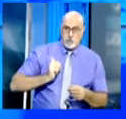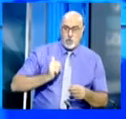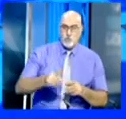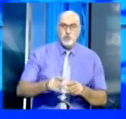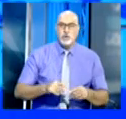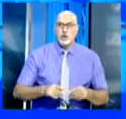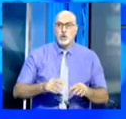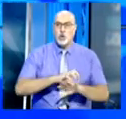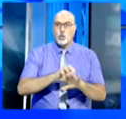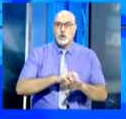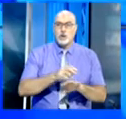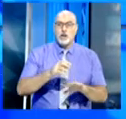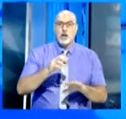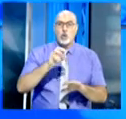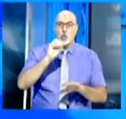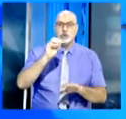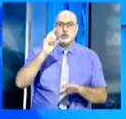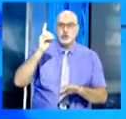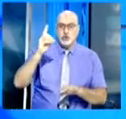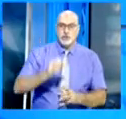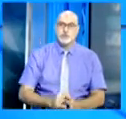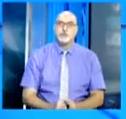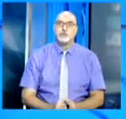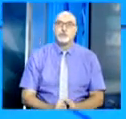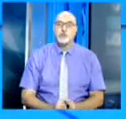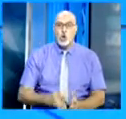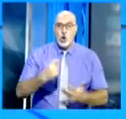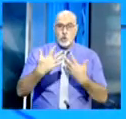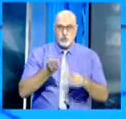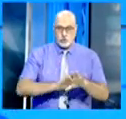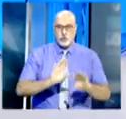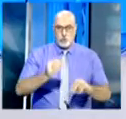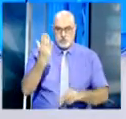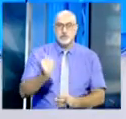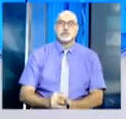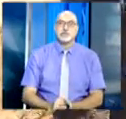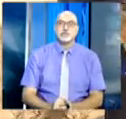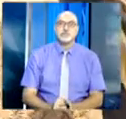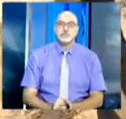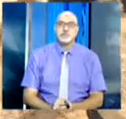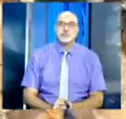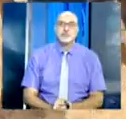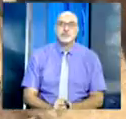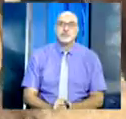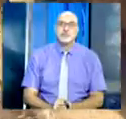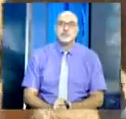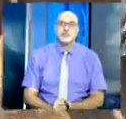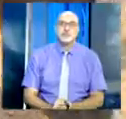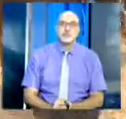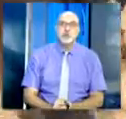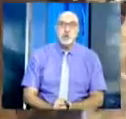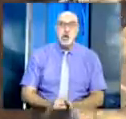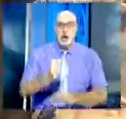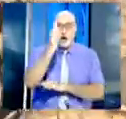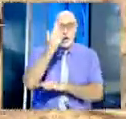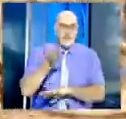المدرسي بولاية أولاد جلال أجواء يرصدها رضاة برمسي شجرة ميتة